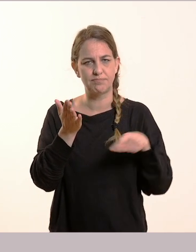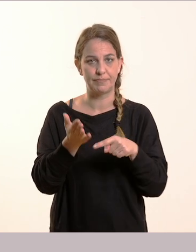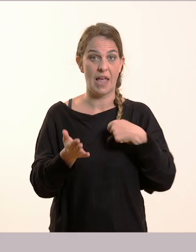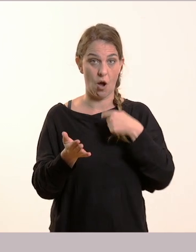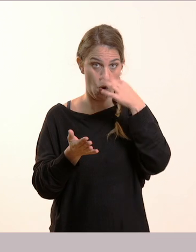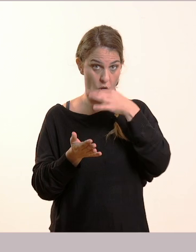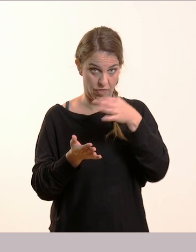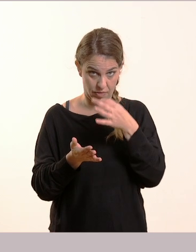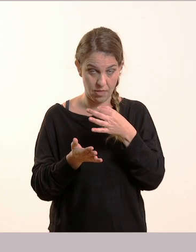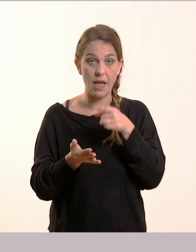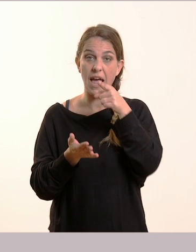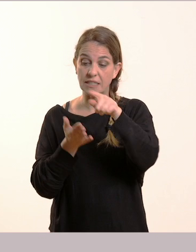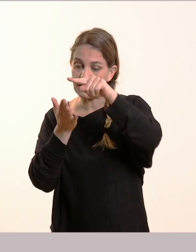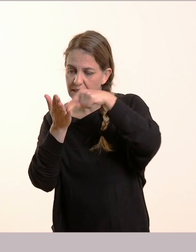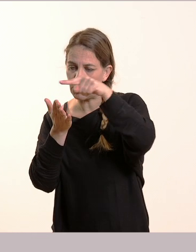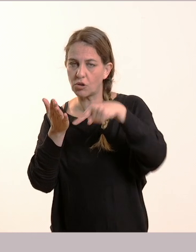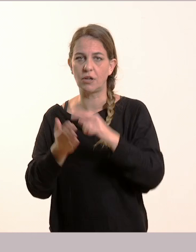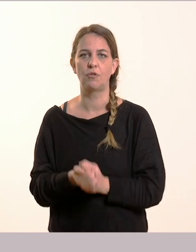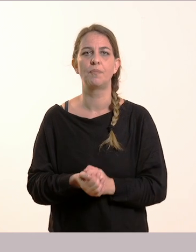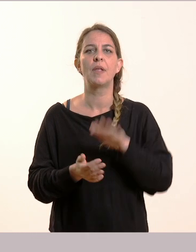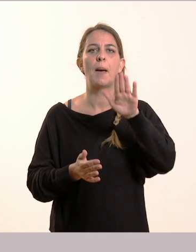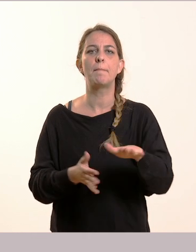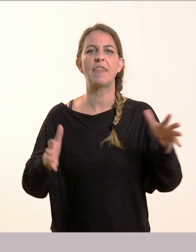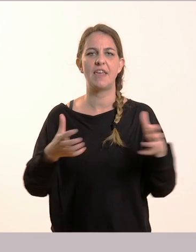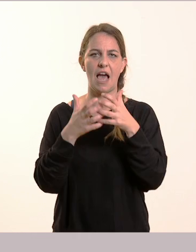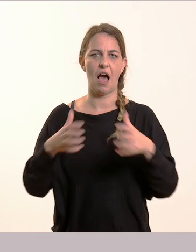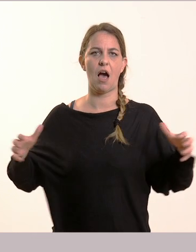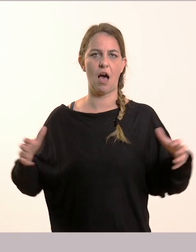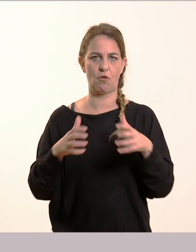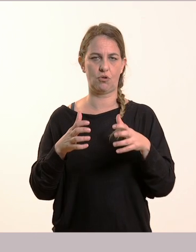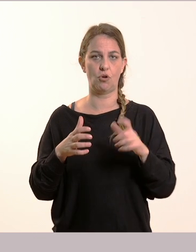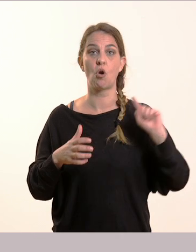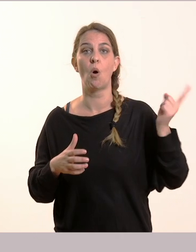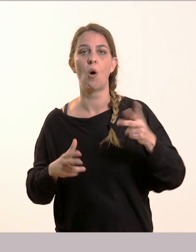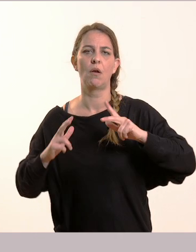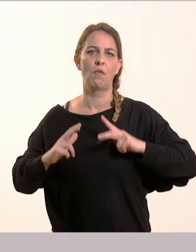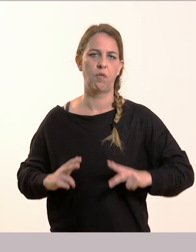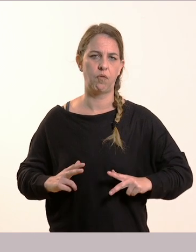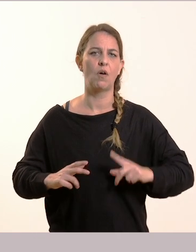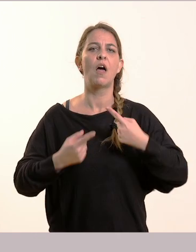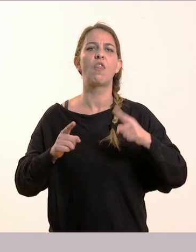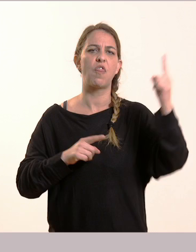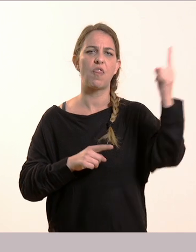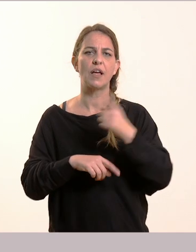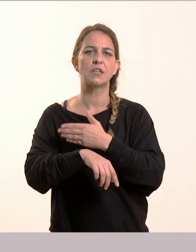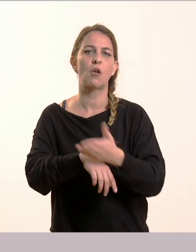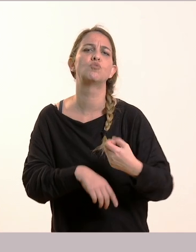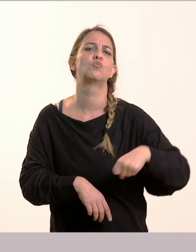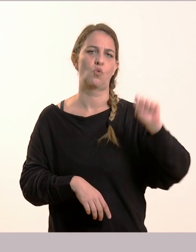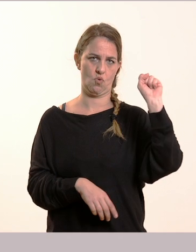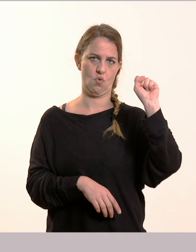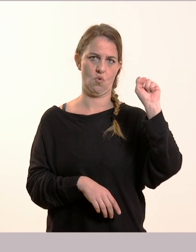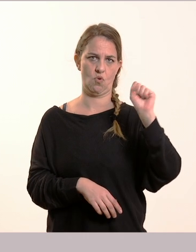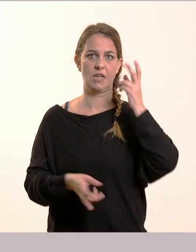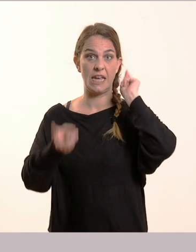να μου τα πείτε. Το παιδί με το ακορδιό. Ευτυχώς για όλους, ο δάσκαλος δεν άργησε να έρθει. Η καρδιά του Σέργιου